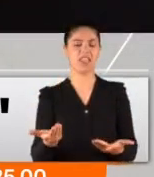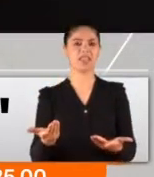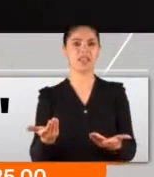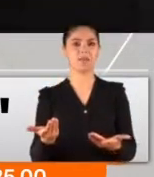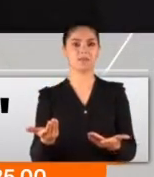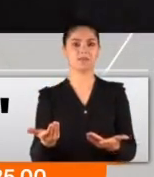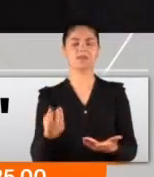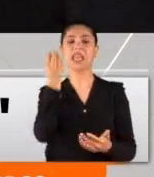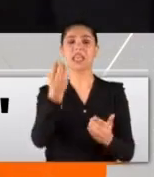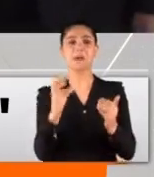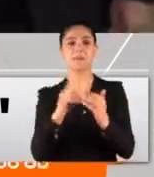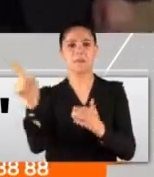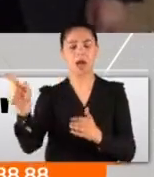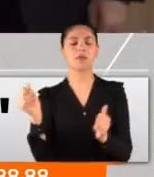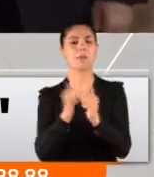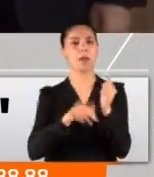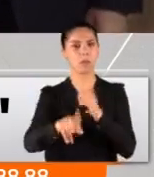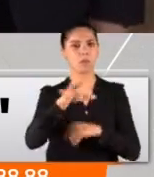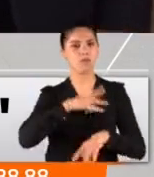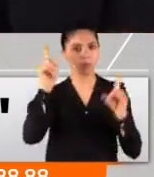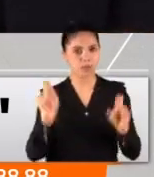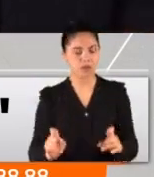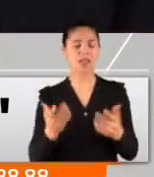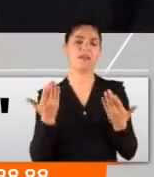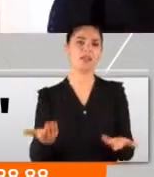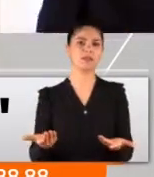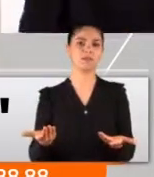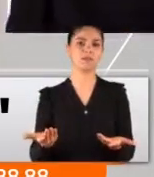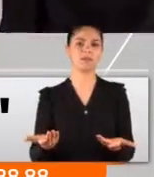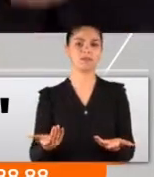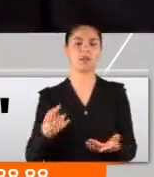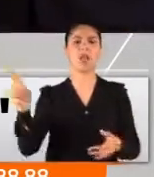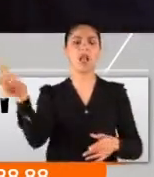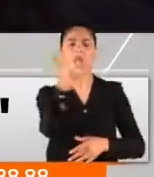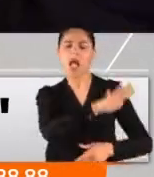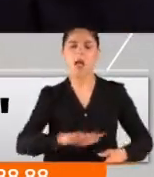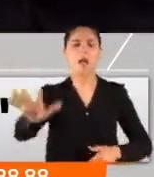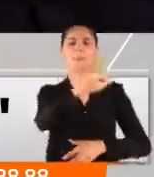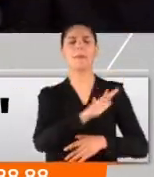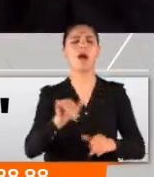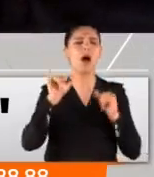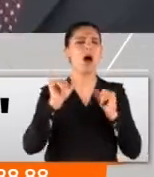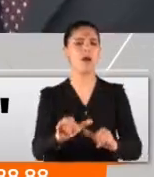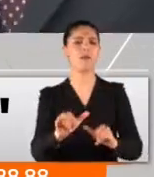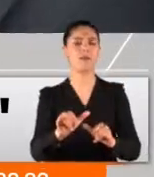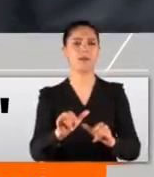İYİ Parti beraber yürüyorlar mı? Al birini, vur öbürünü.